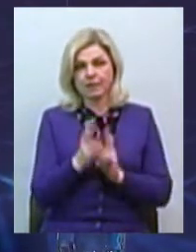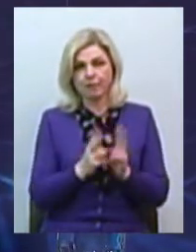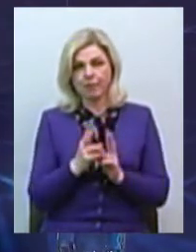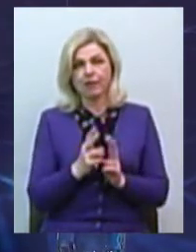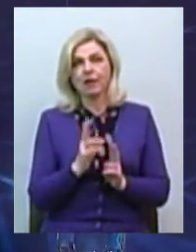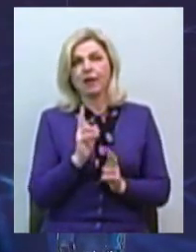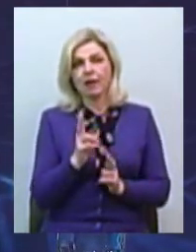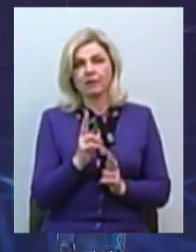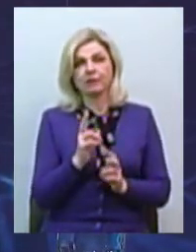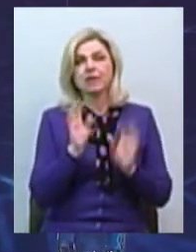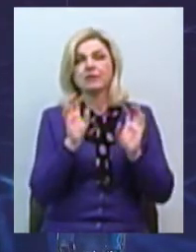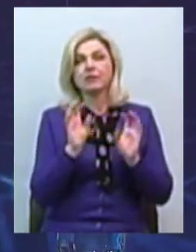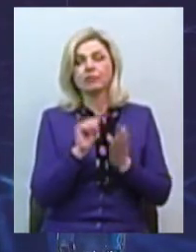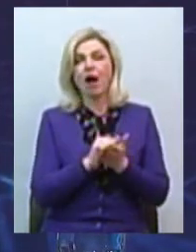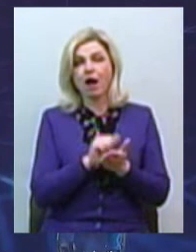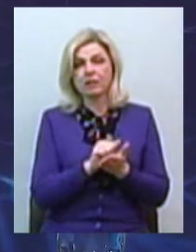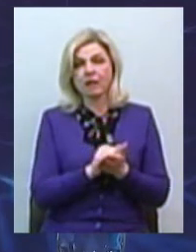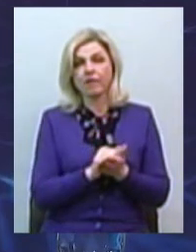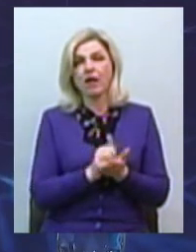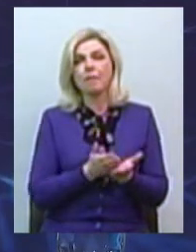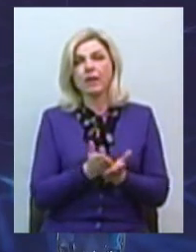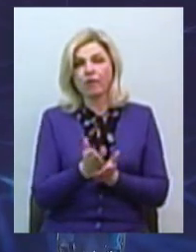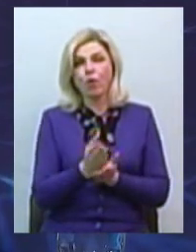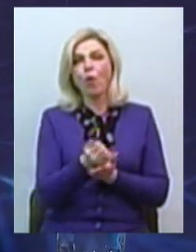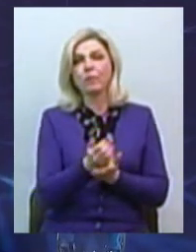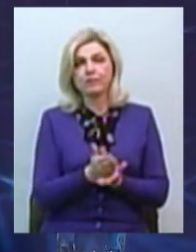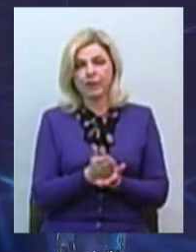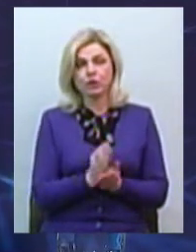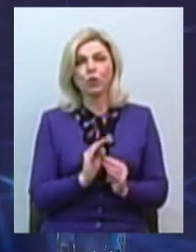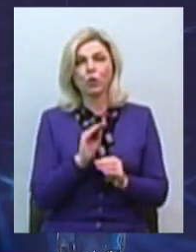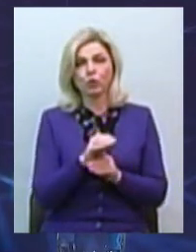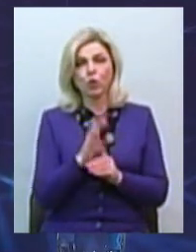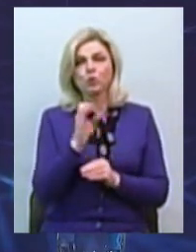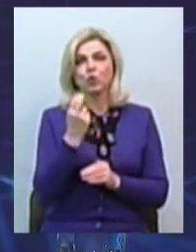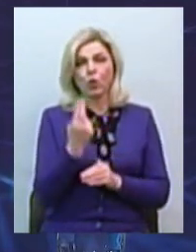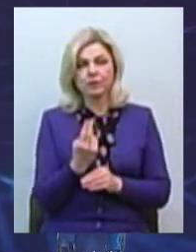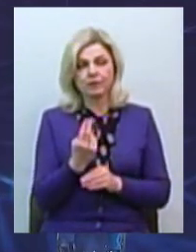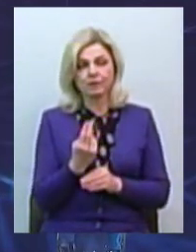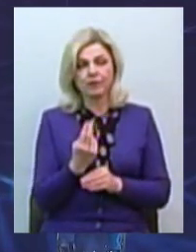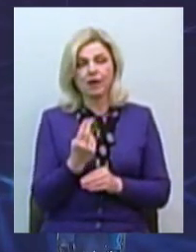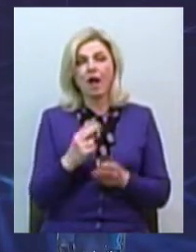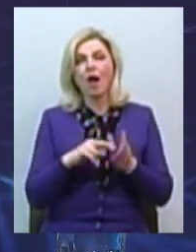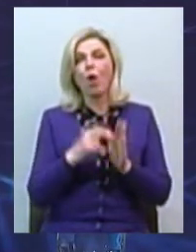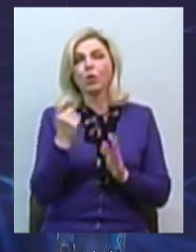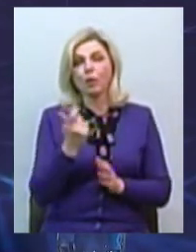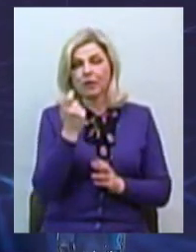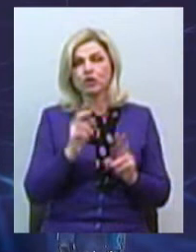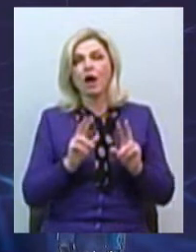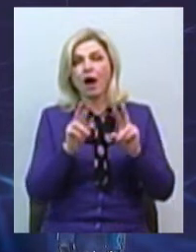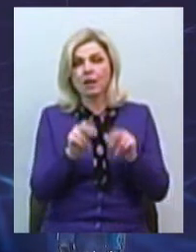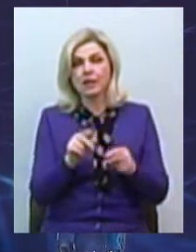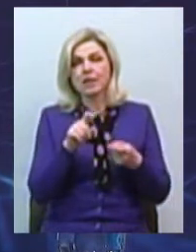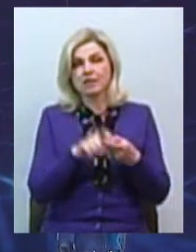законодавчих актів, спрямованих на забезпечення додаткових соціальних та економічних гарантів в зв'язку з